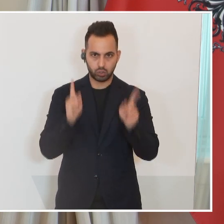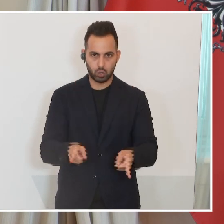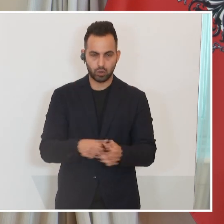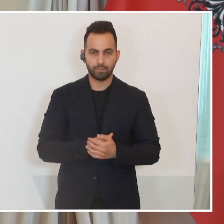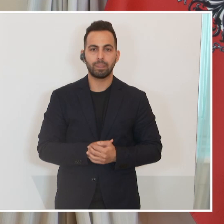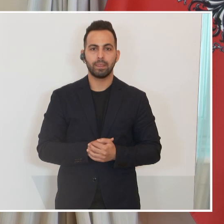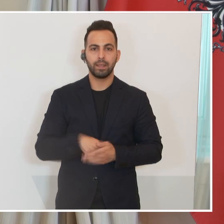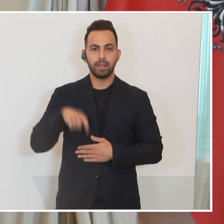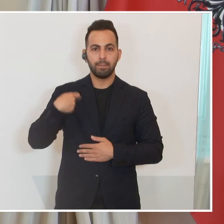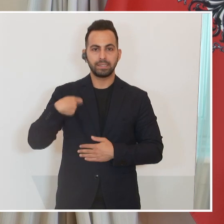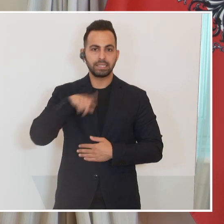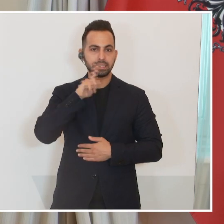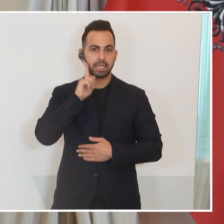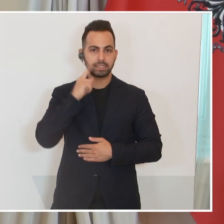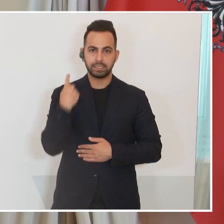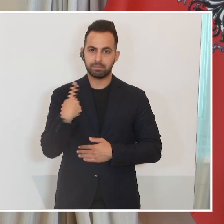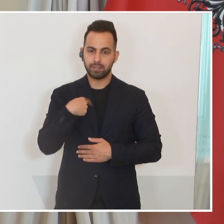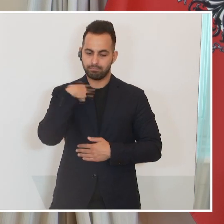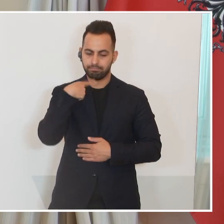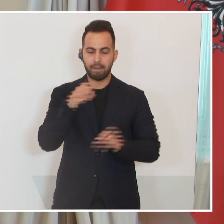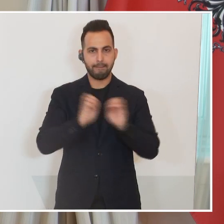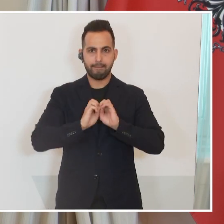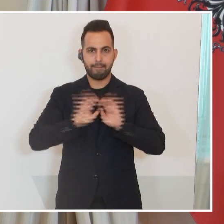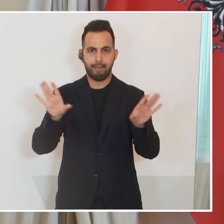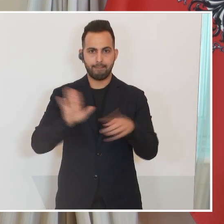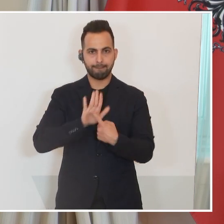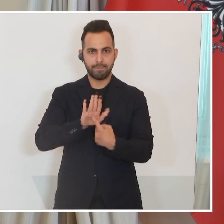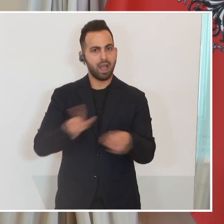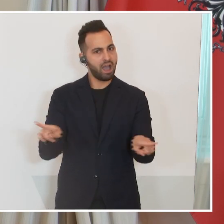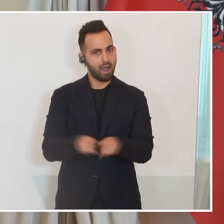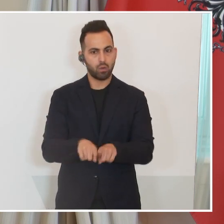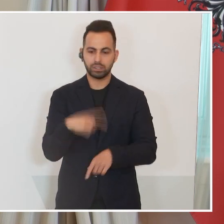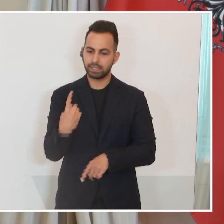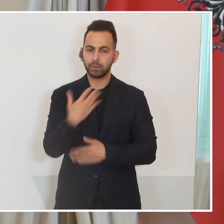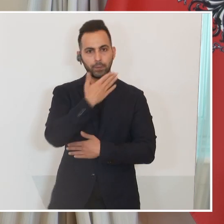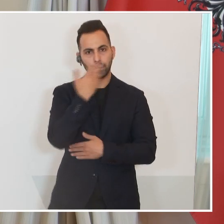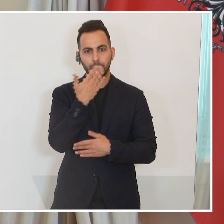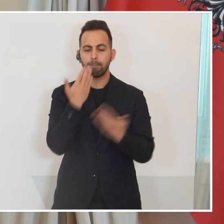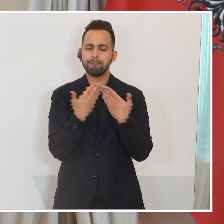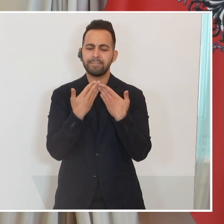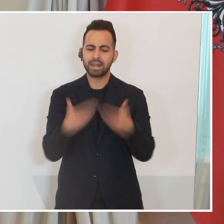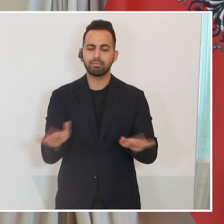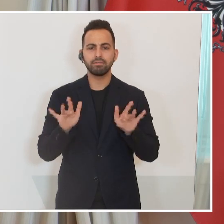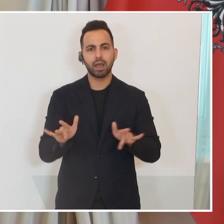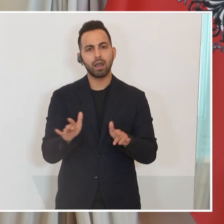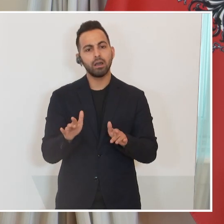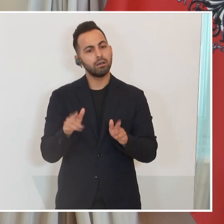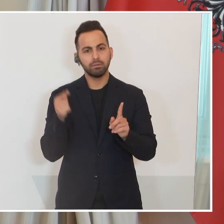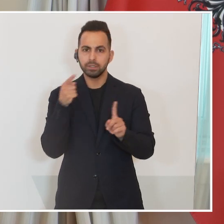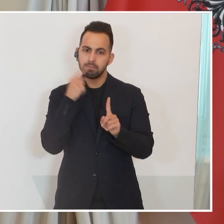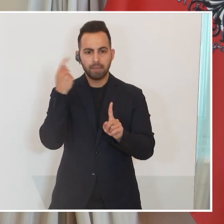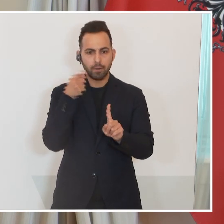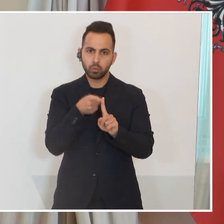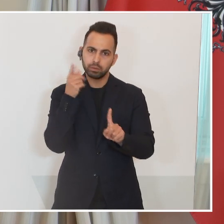Präsident Zelensky war hier sehr klar und auch nicht bereit, nur im Ansatz hier über eine Abweichung von dieser